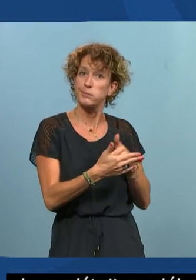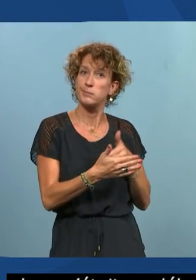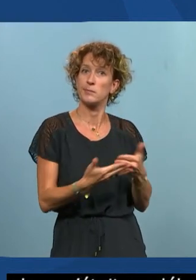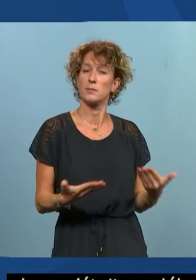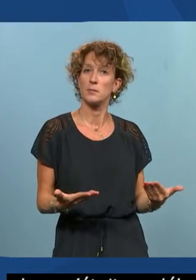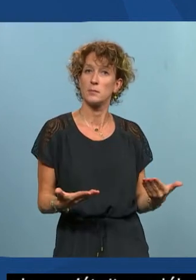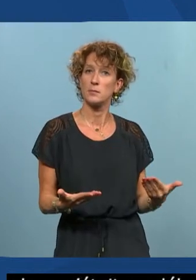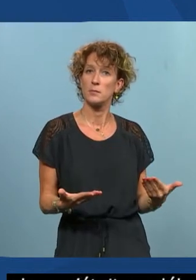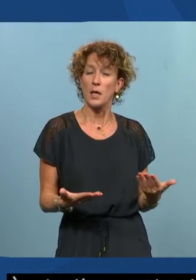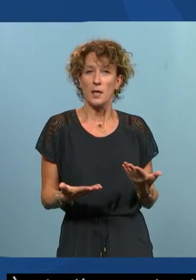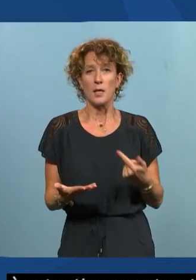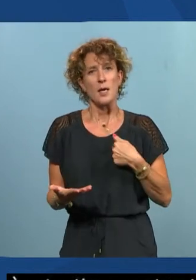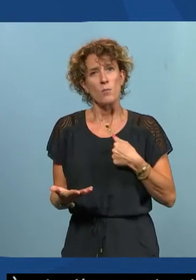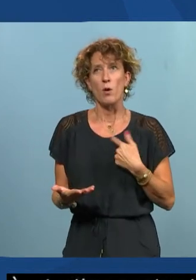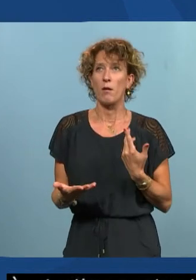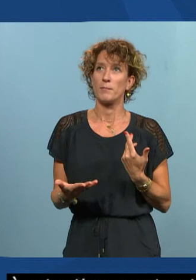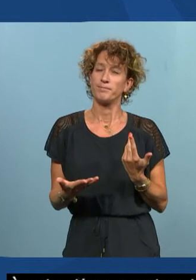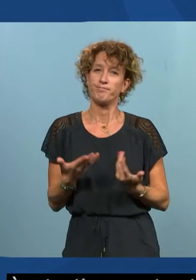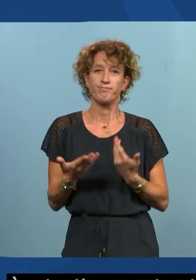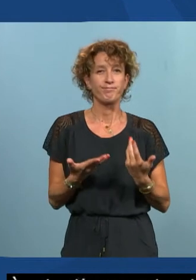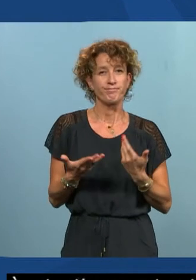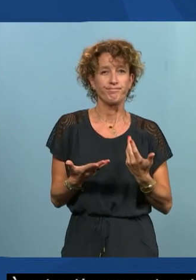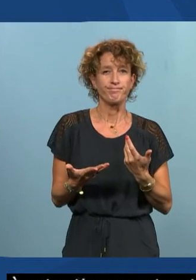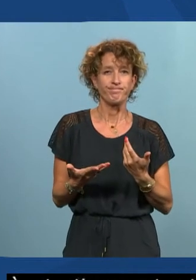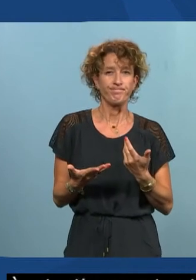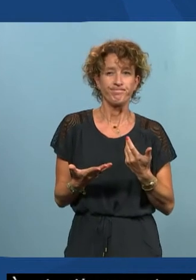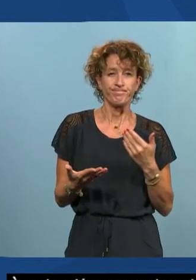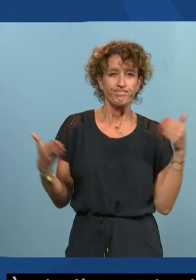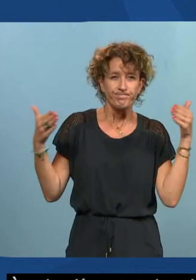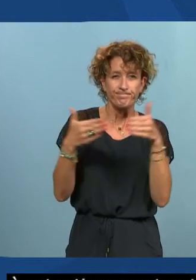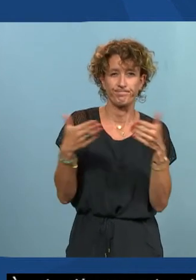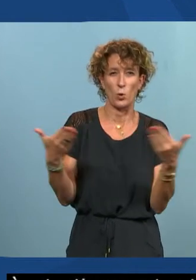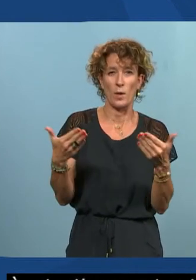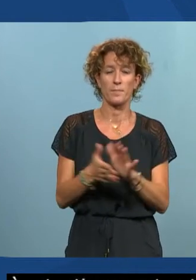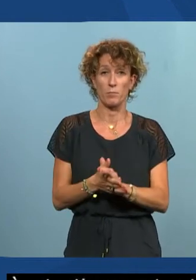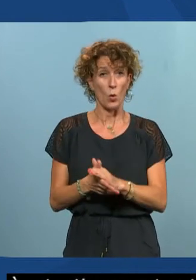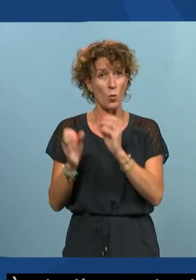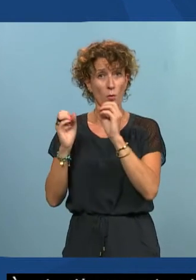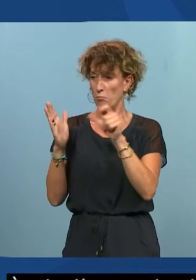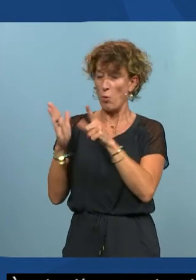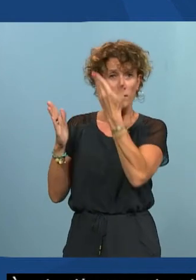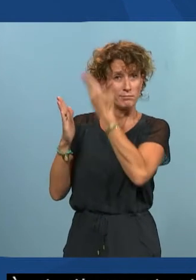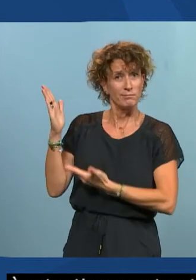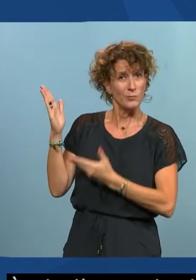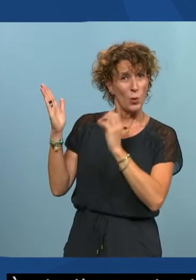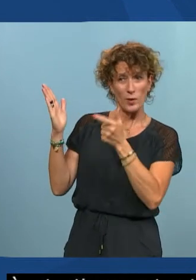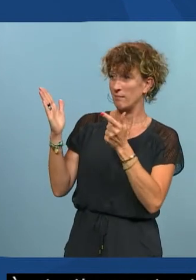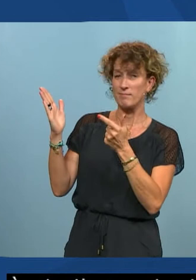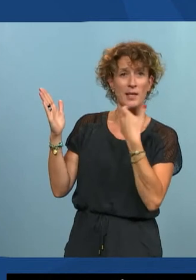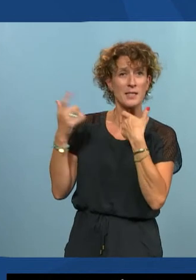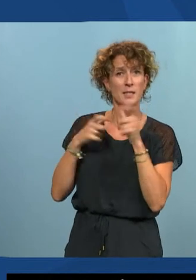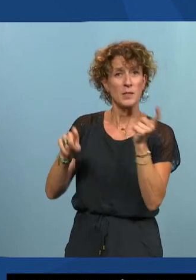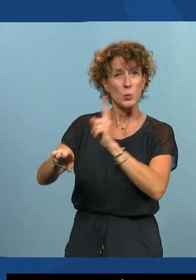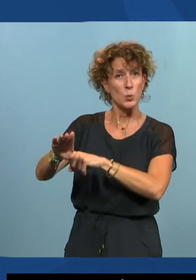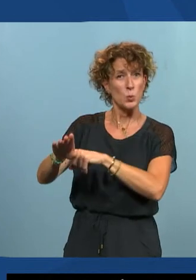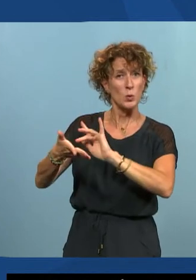et du coup moi un petit peu mon dada aujourd'hui c'est ok il y a la loi la loi c'est accessibilité tout de suite de l'ensemble des